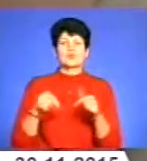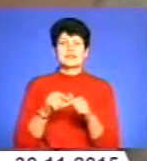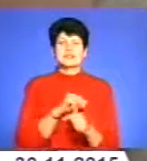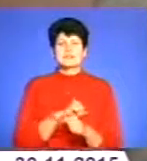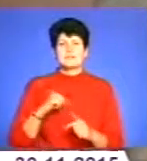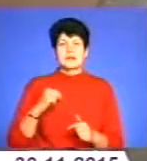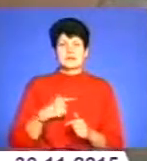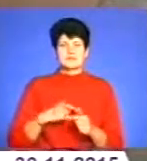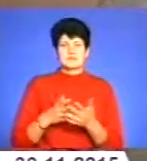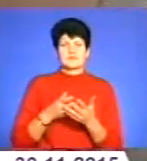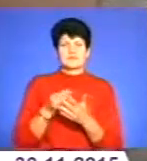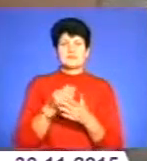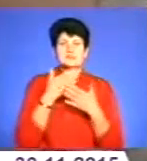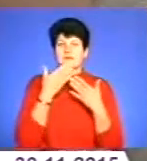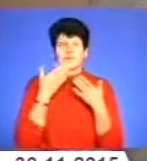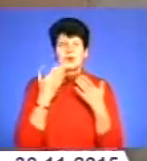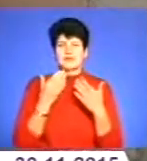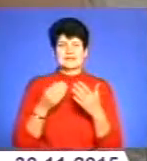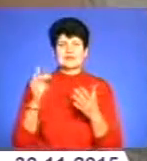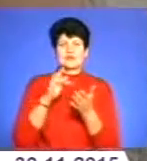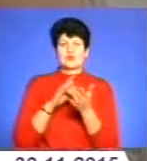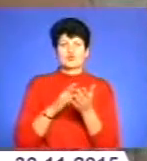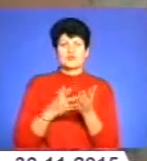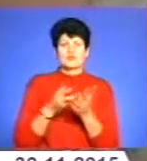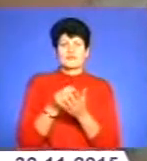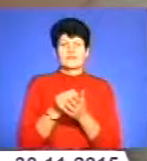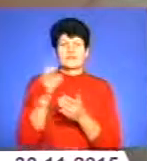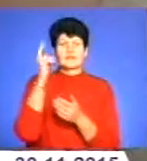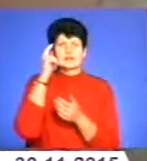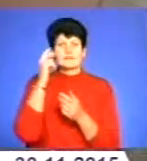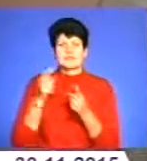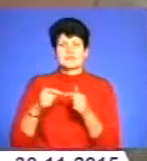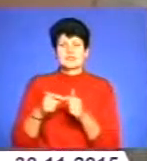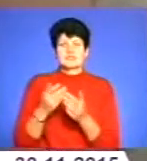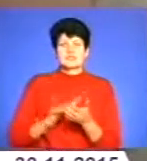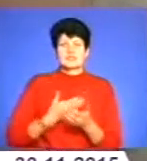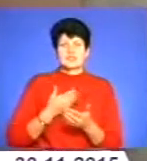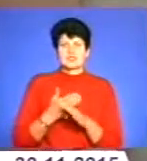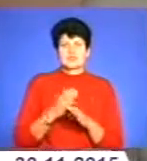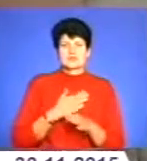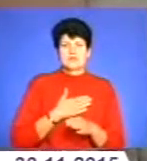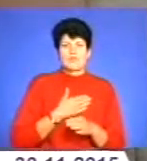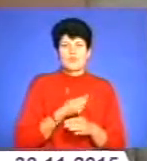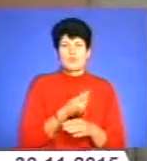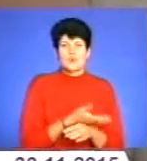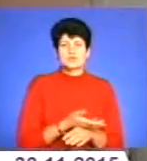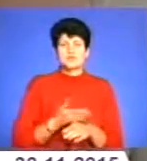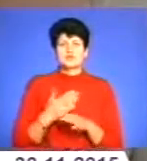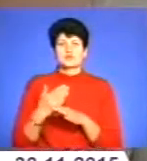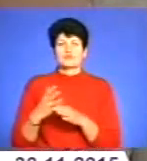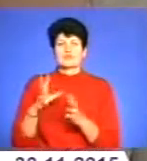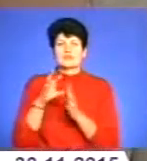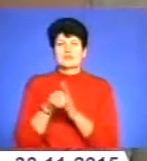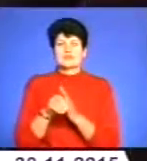фінансує, у нас немає фінансування централізовано. В Києві організація живе частково за мої гроші, частково за внески людей, які в нас теж